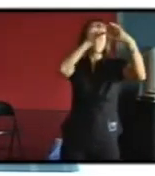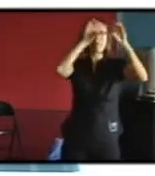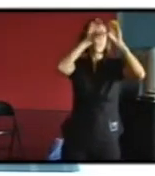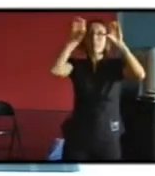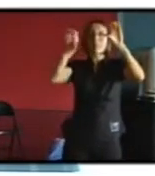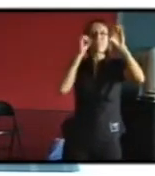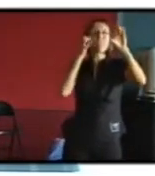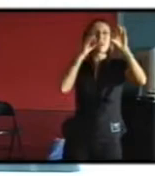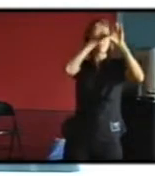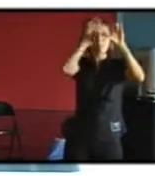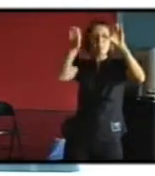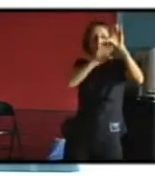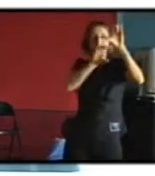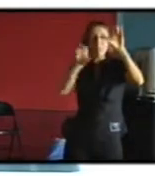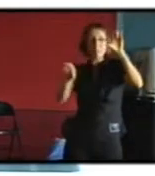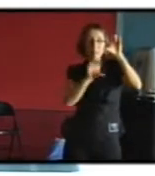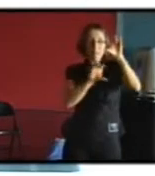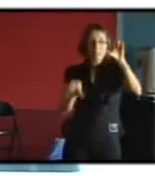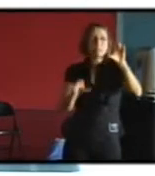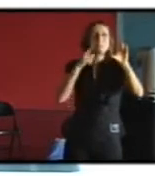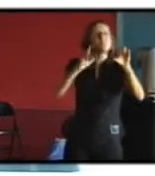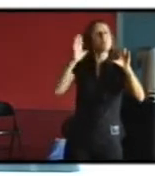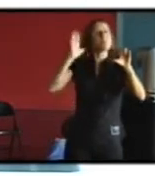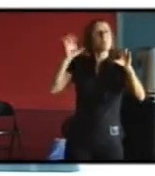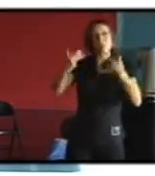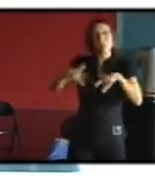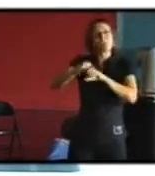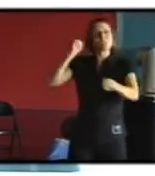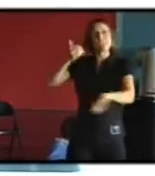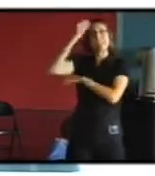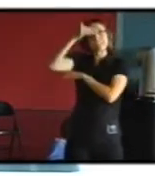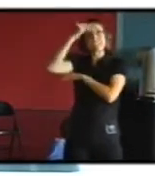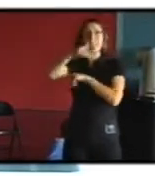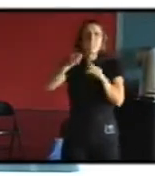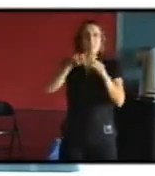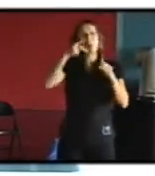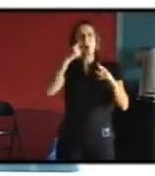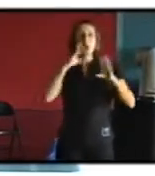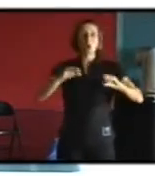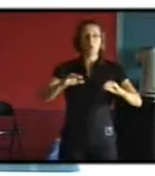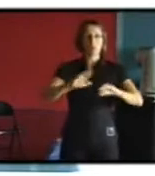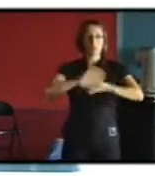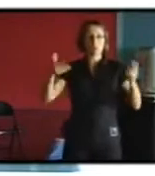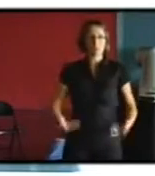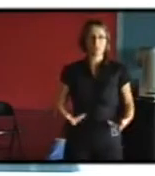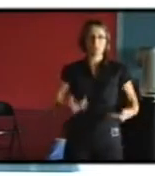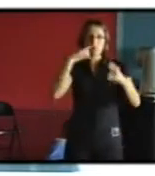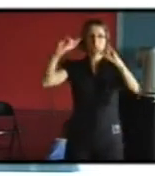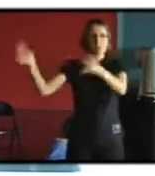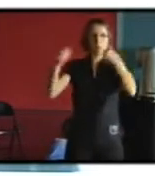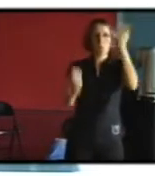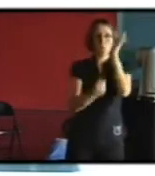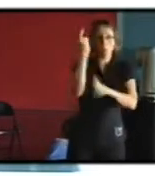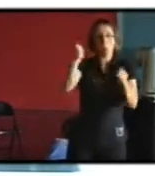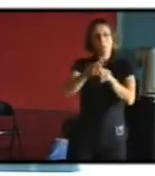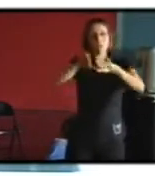qu'il y avait des vitres claires et qu savait les faire et que c'était tellement plus confortable on a changé les cheminées on a